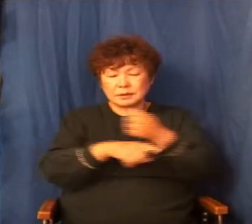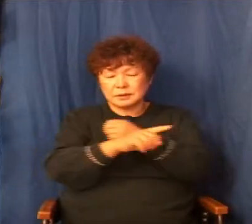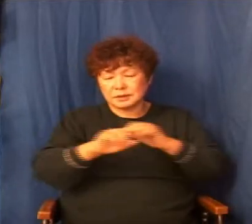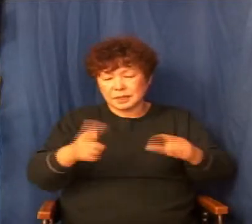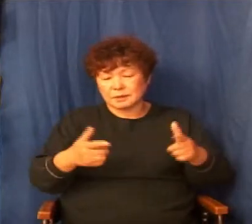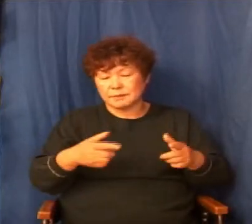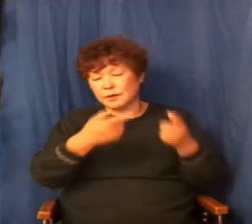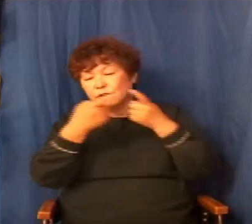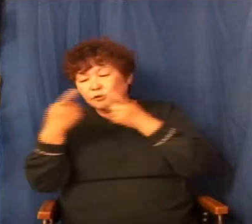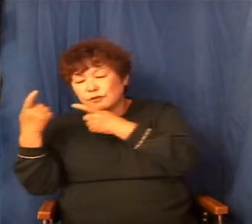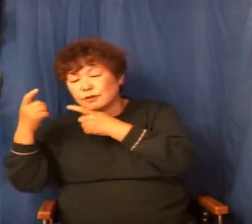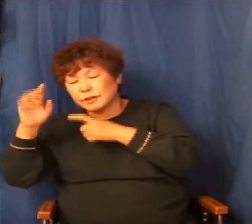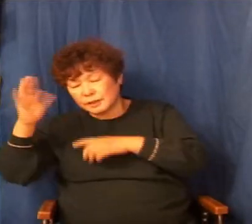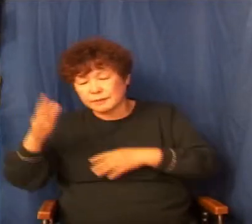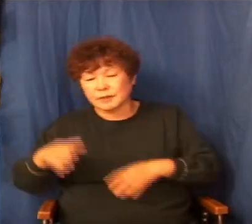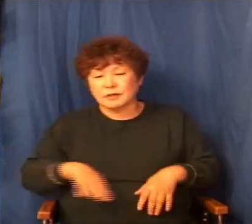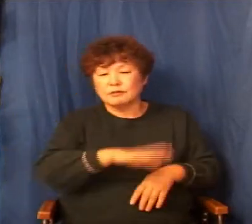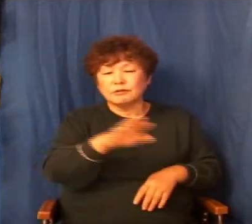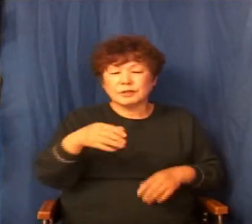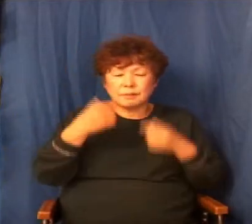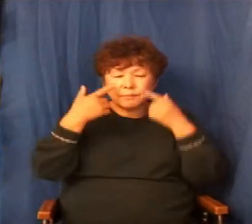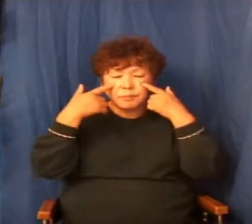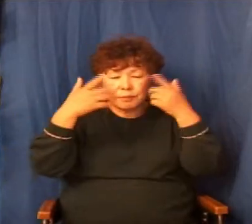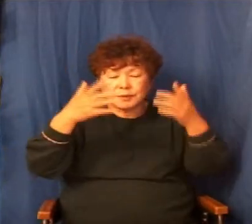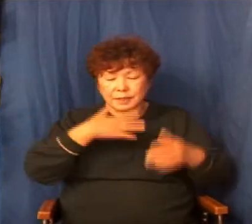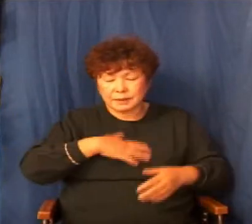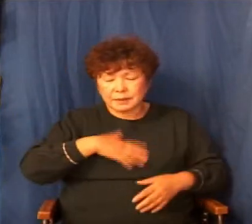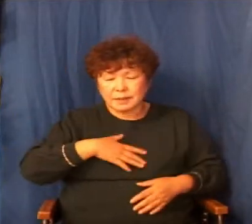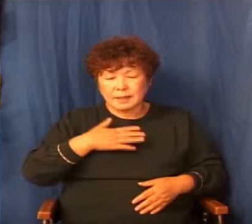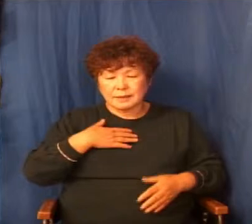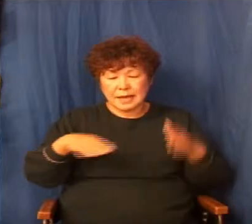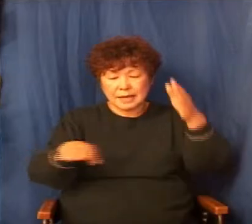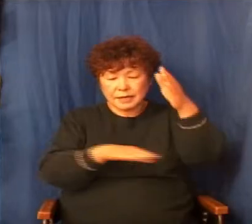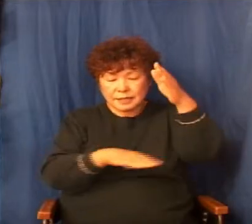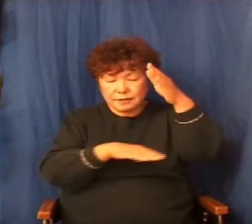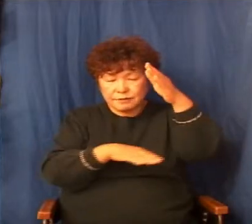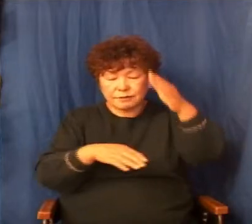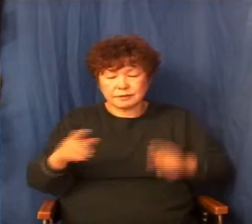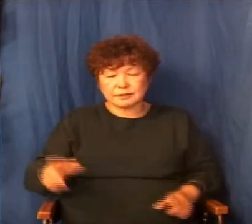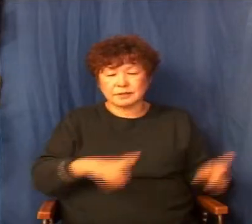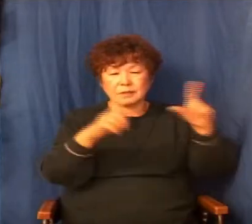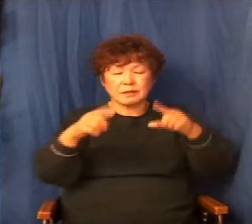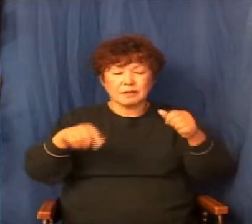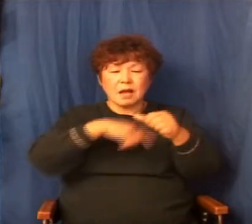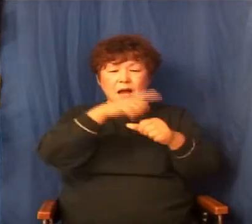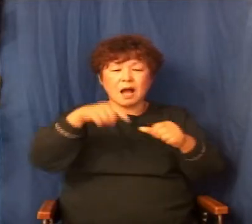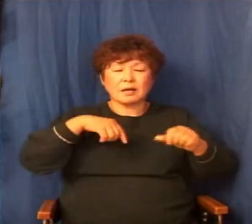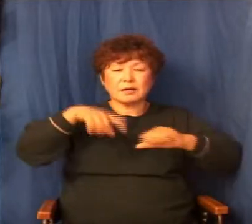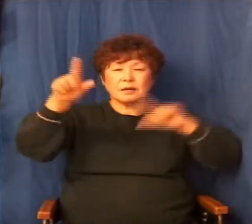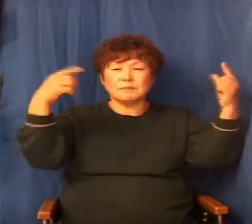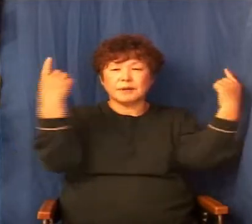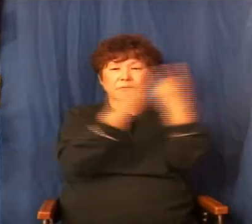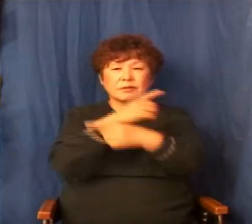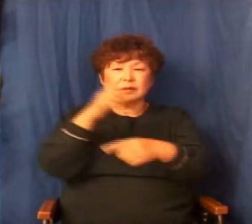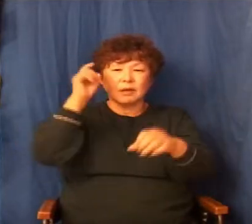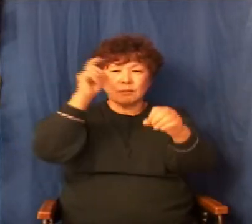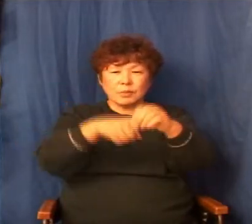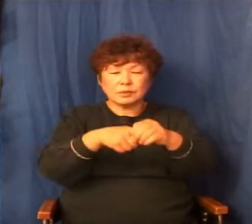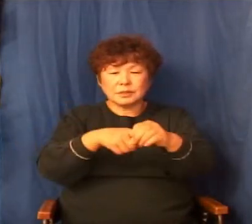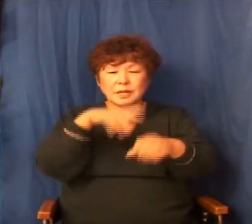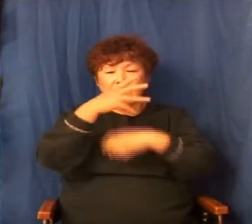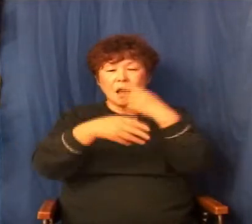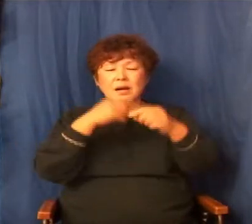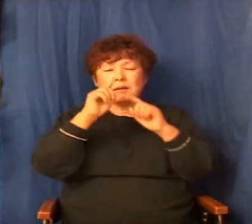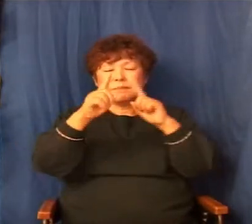이것을 우리가 분명히 하고 내 기준으로 살 거냐 환경을 바꾸는 게 목적이냐 아니면 하나님의